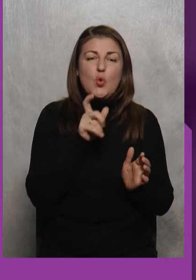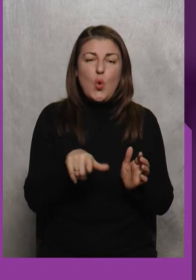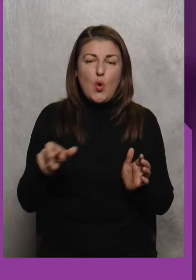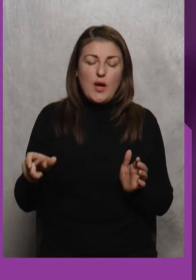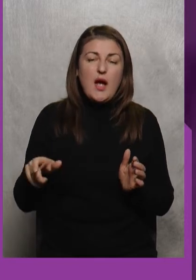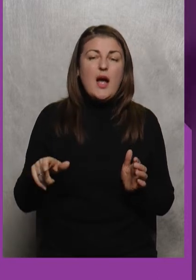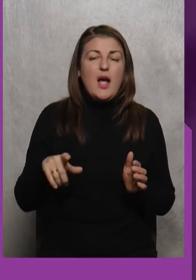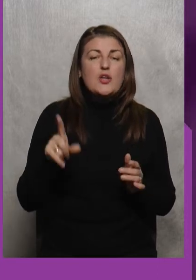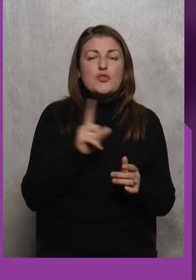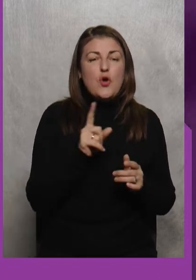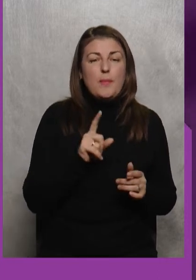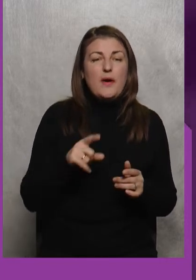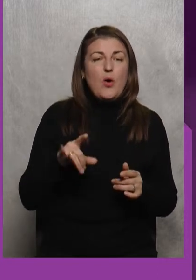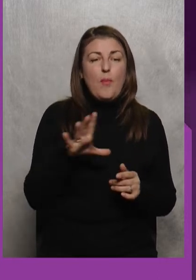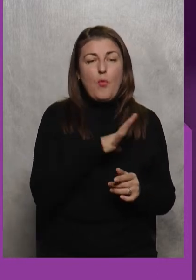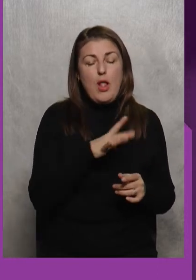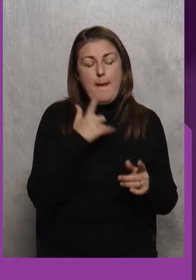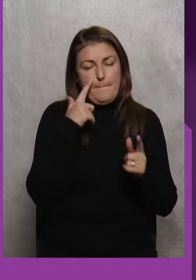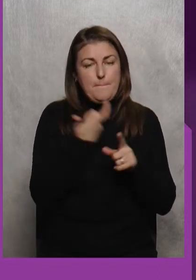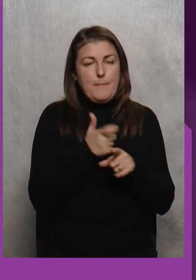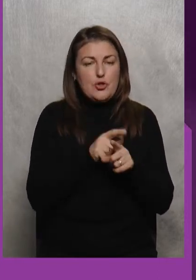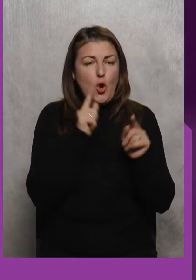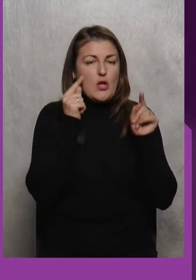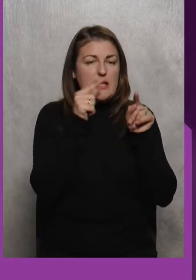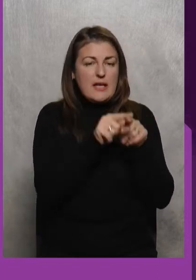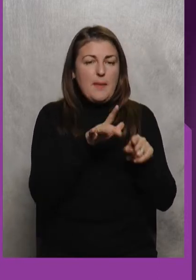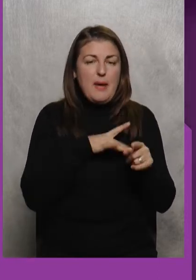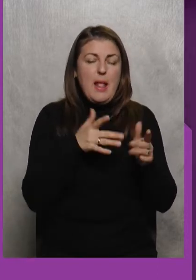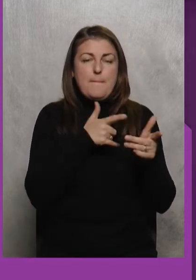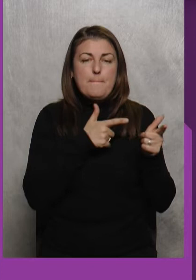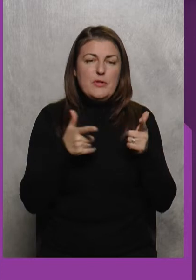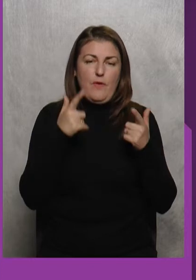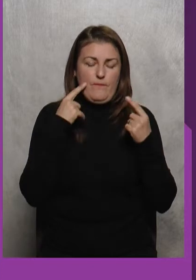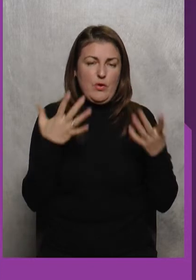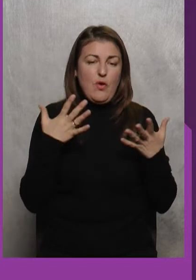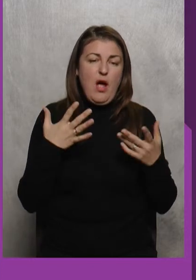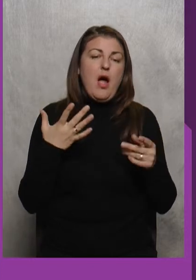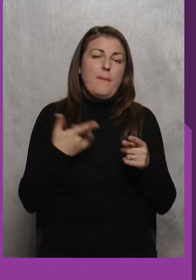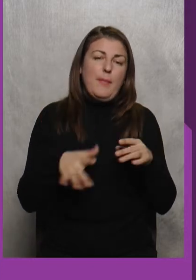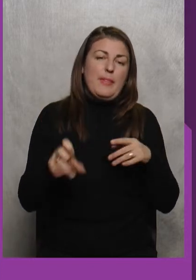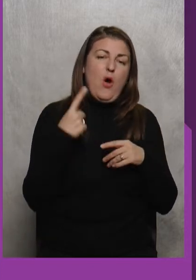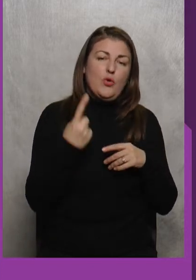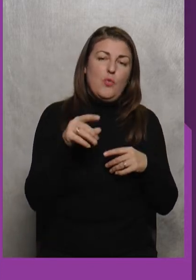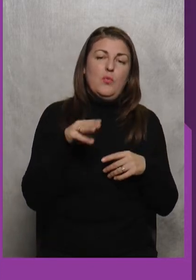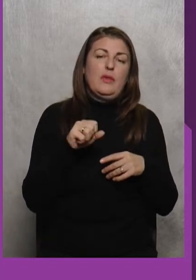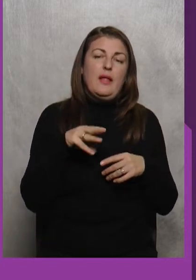Щоб Була більш концентрація Була більш Видовищна Проводить на одному татамі